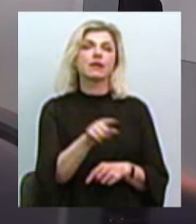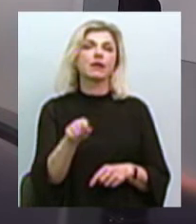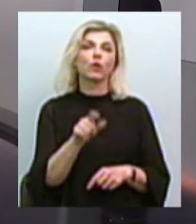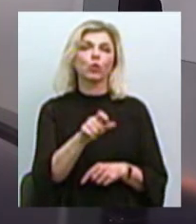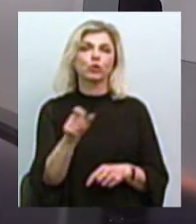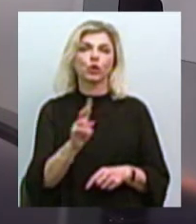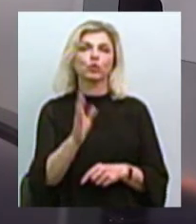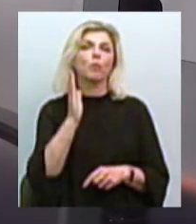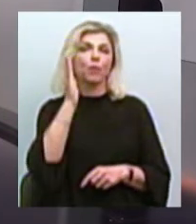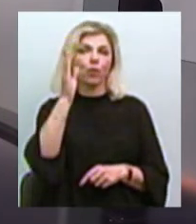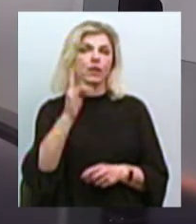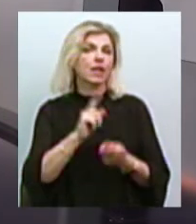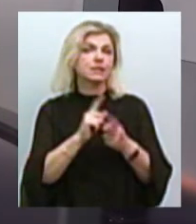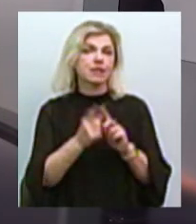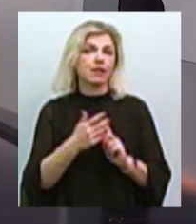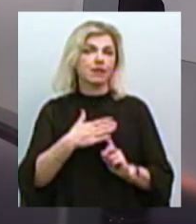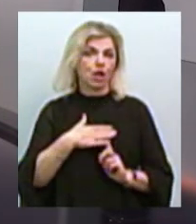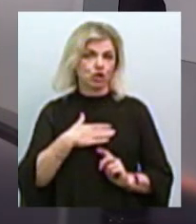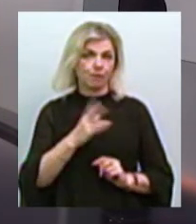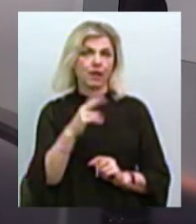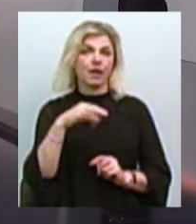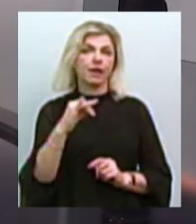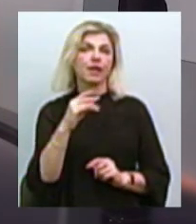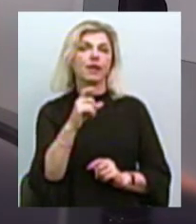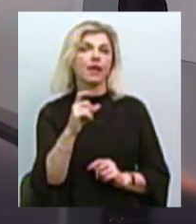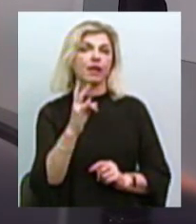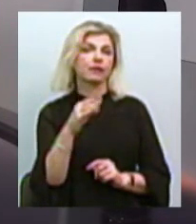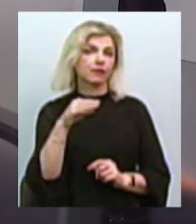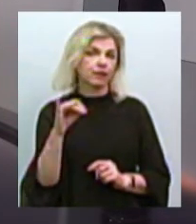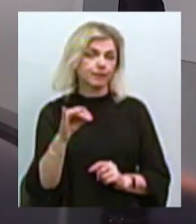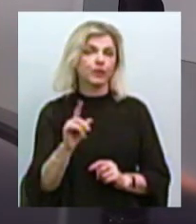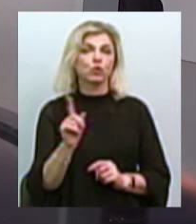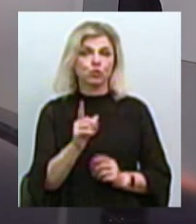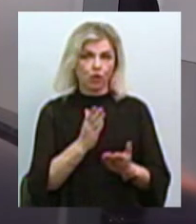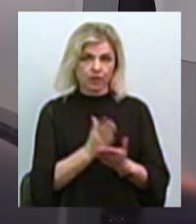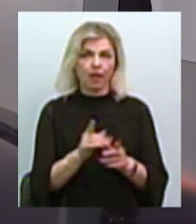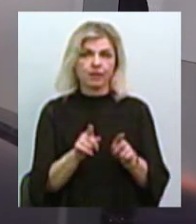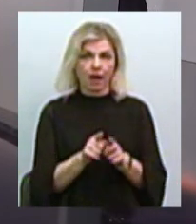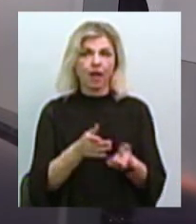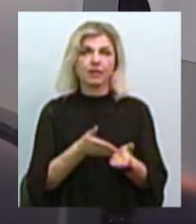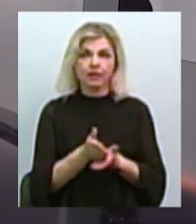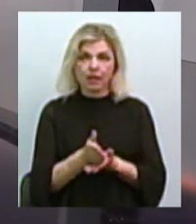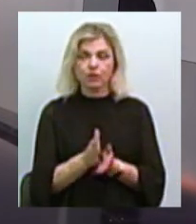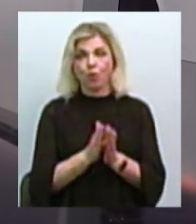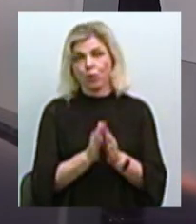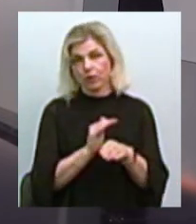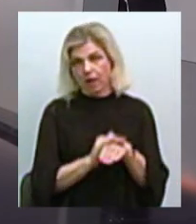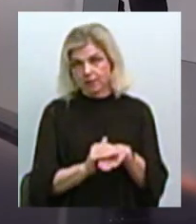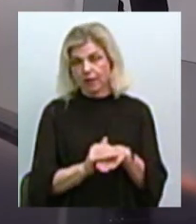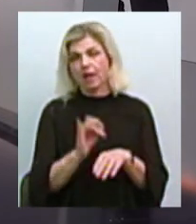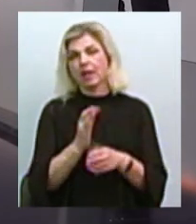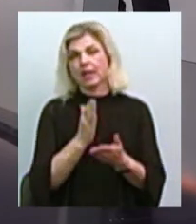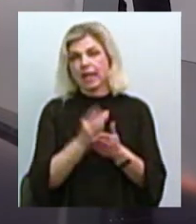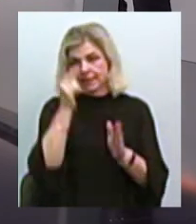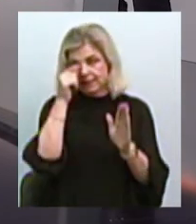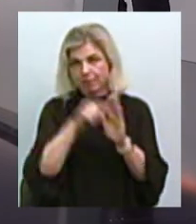майбутньому не стали нашими клієнтами, для того, щоб познайомити, що сьогодні саме така тенденція, що, будь ласка, і є сенс